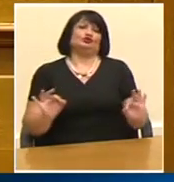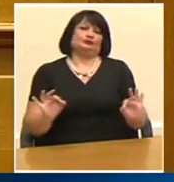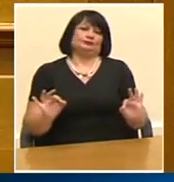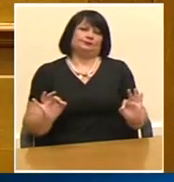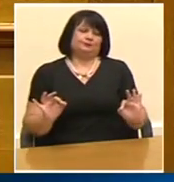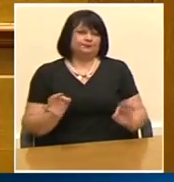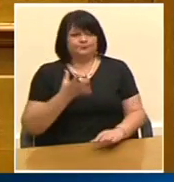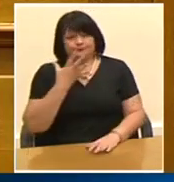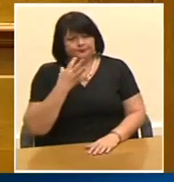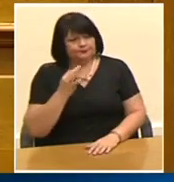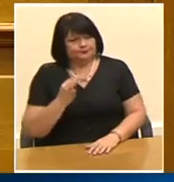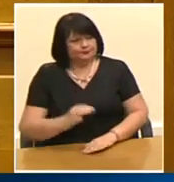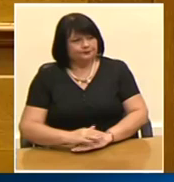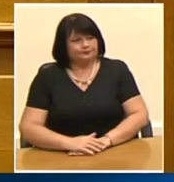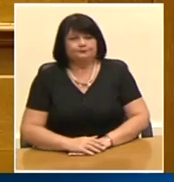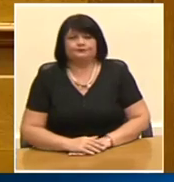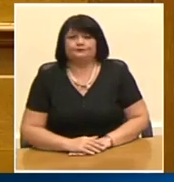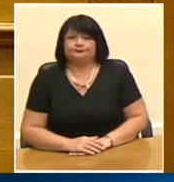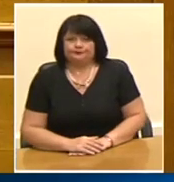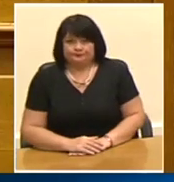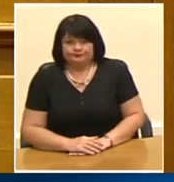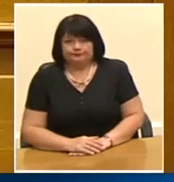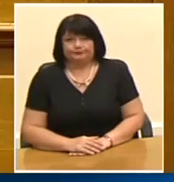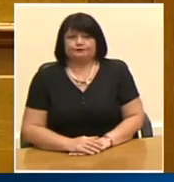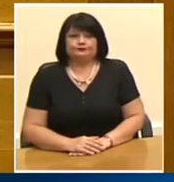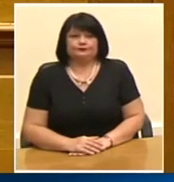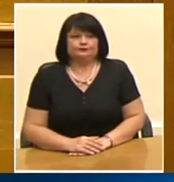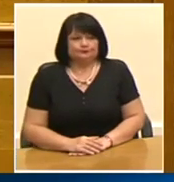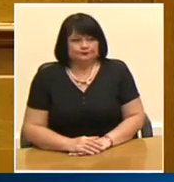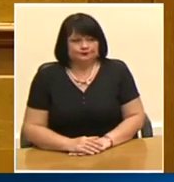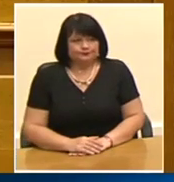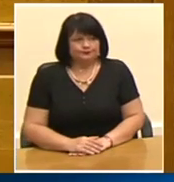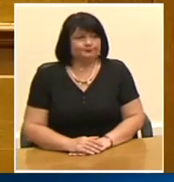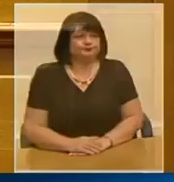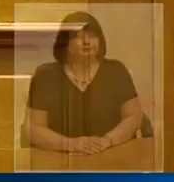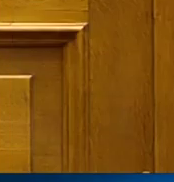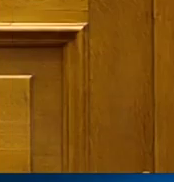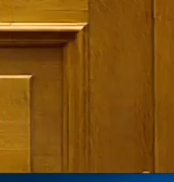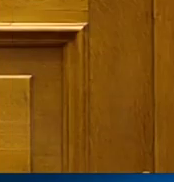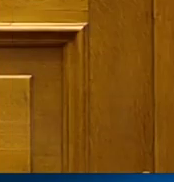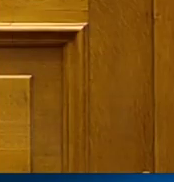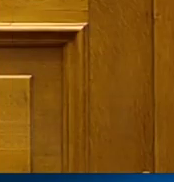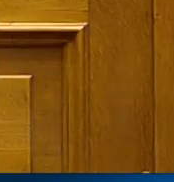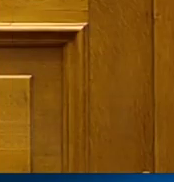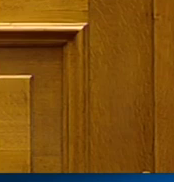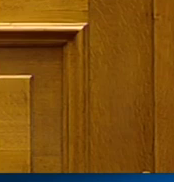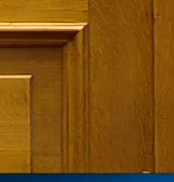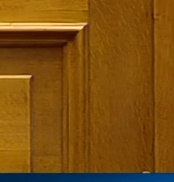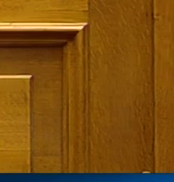Για να φανεί η υποκρισία. Η υποκρισία του πολιτικού λόγου αλλά και των μέσων